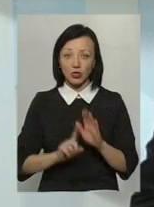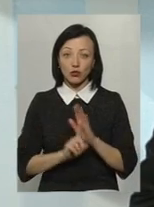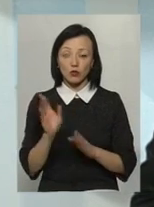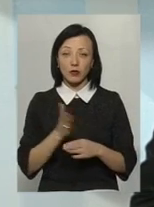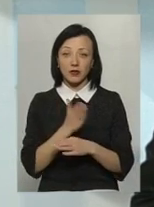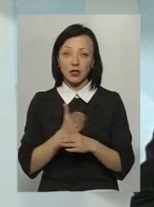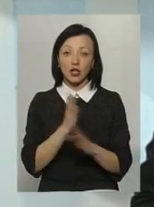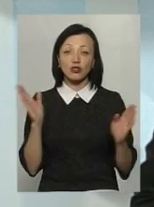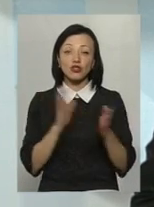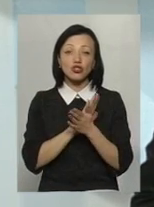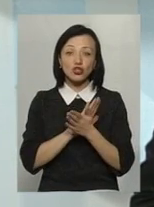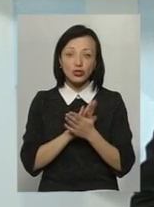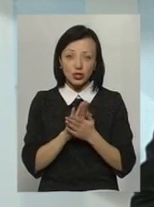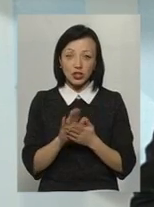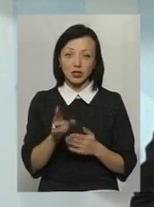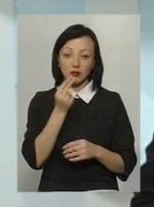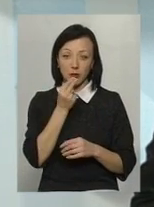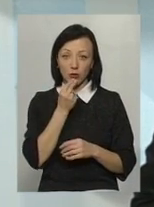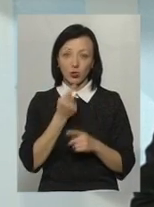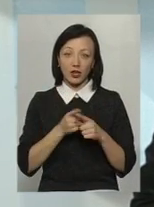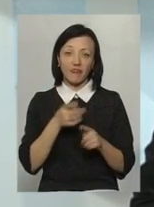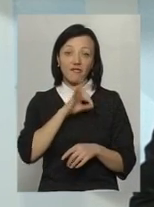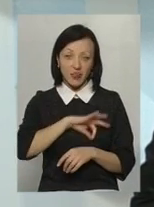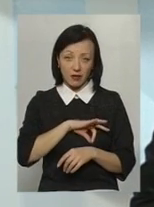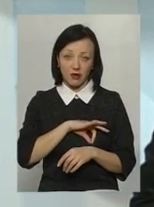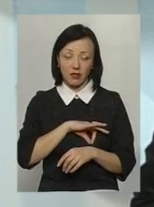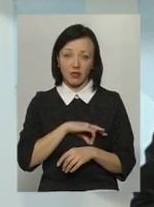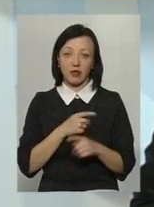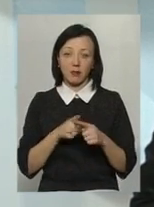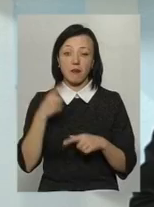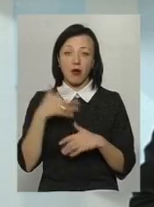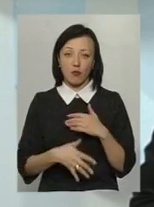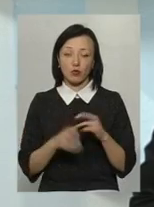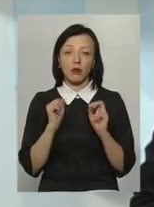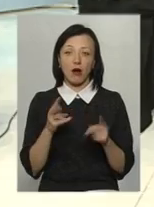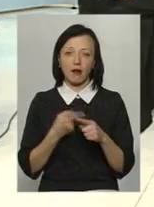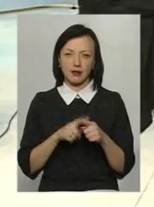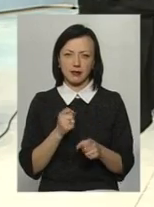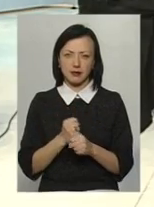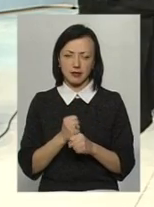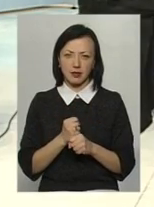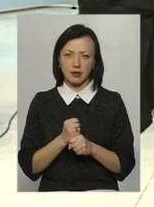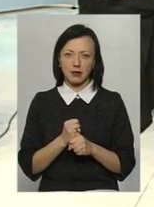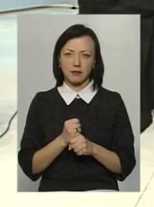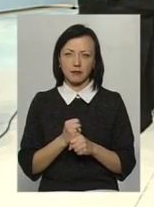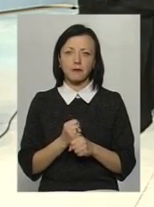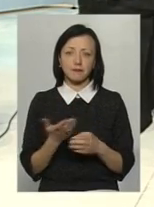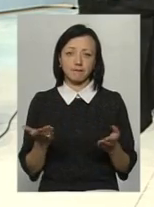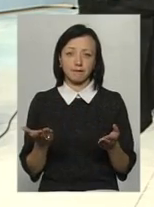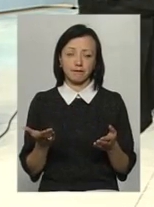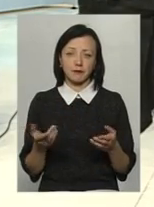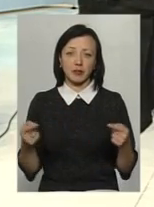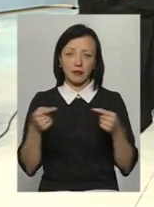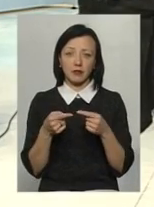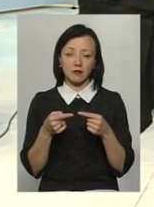производити органіческі продукти, тому що це їм вигодно, тому що вони зрозуміють, як це зробити, то, відповідно,